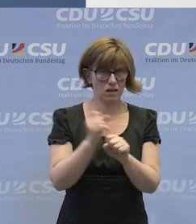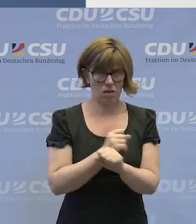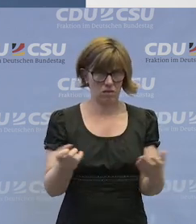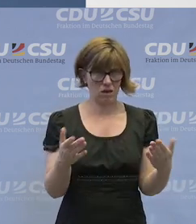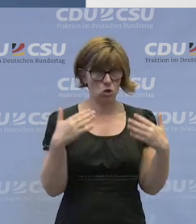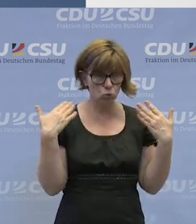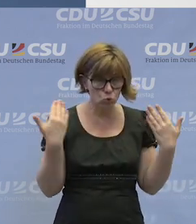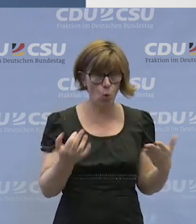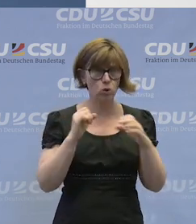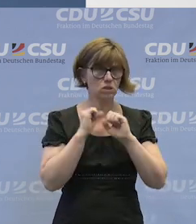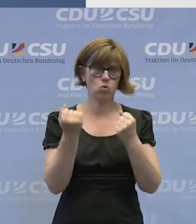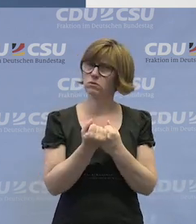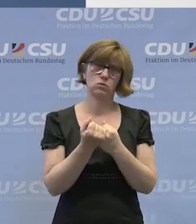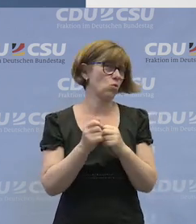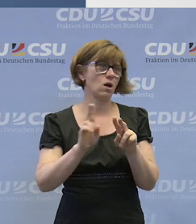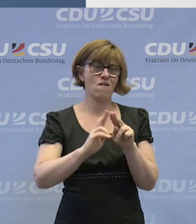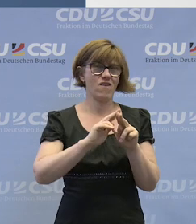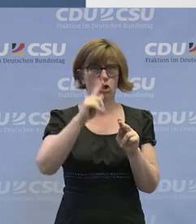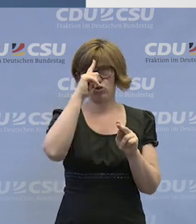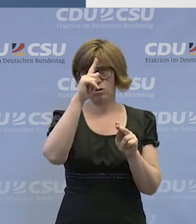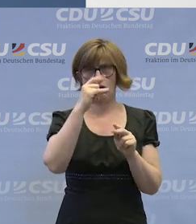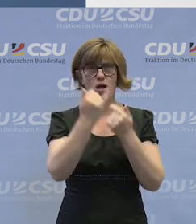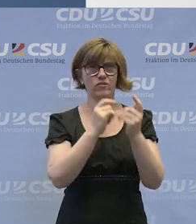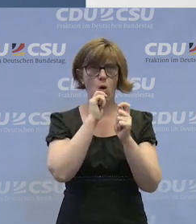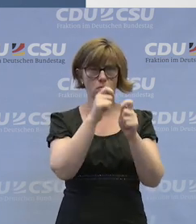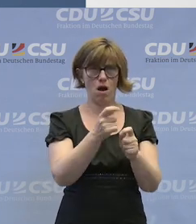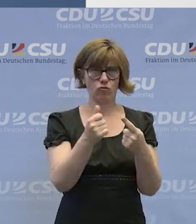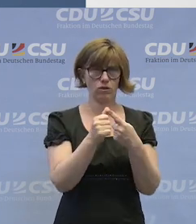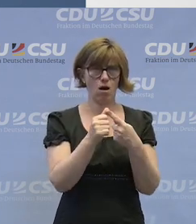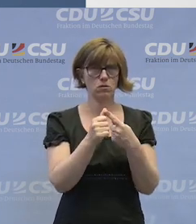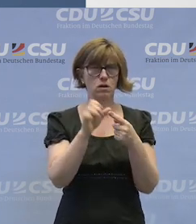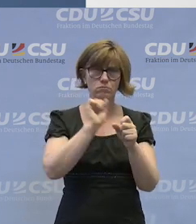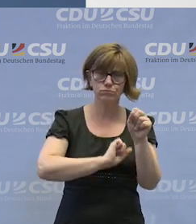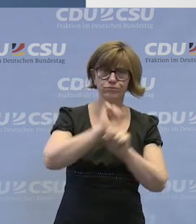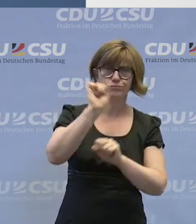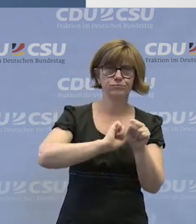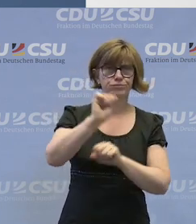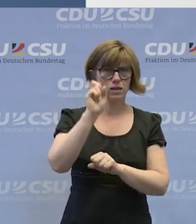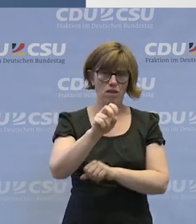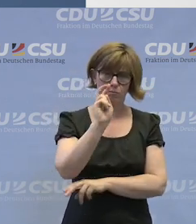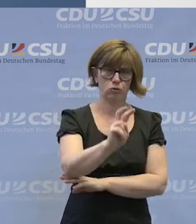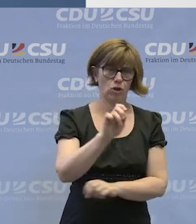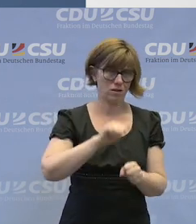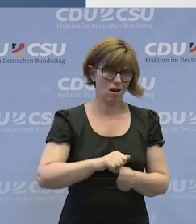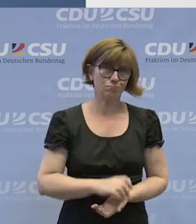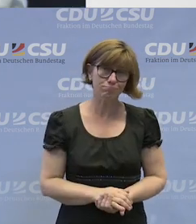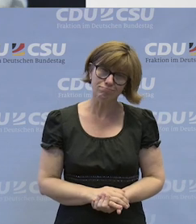Und dass man da einfach als Werkstattrat und auch als Frauenbeauftragte guckt, wie man da den Herrn ein bisschen einheizt.